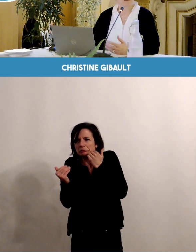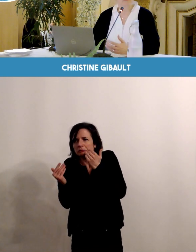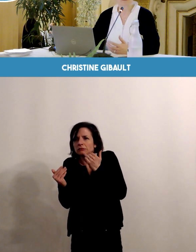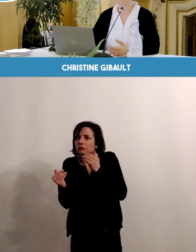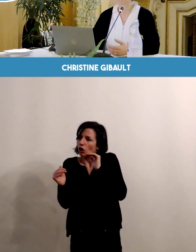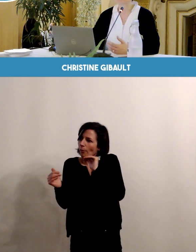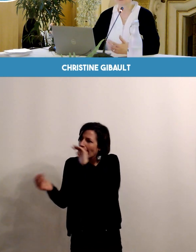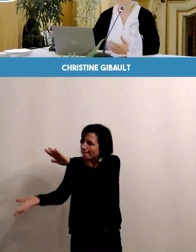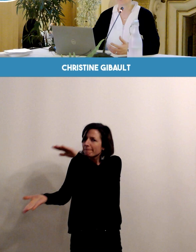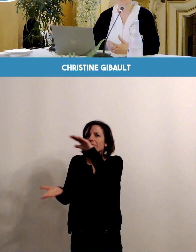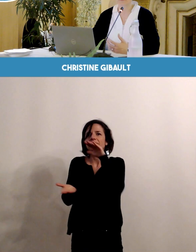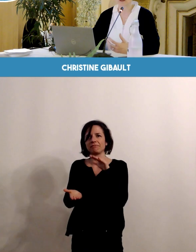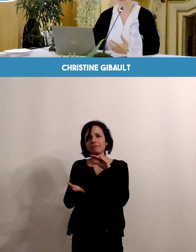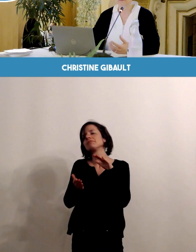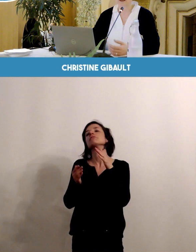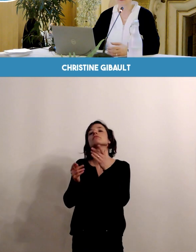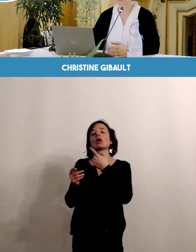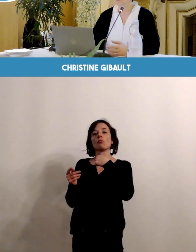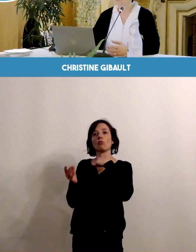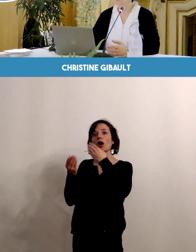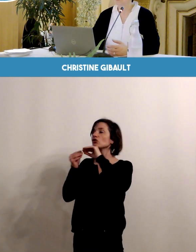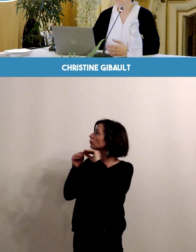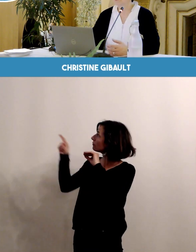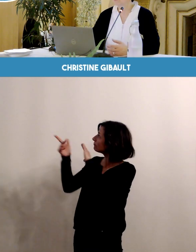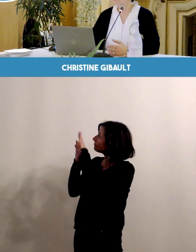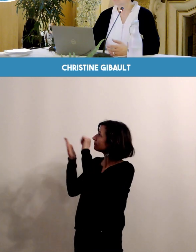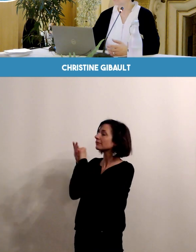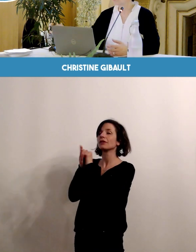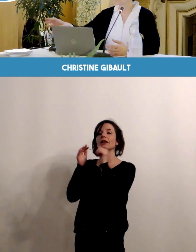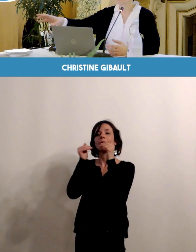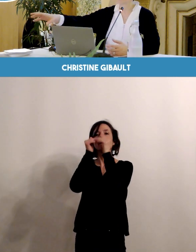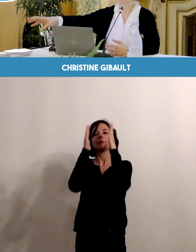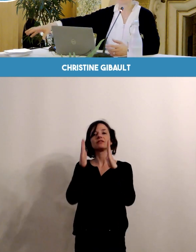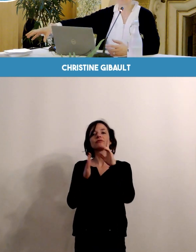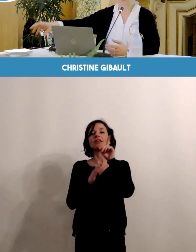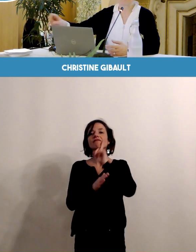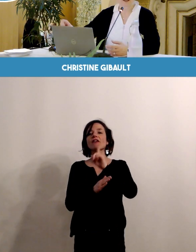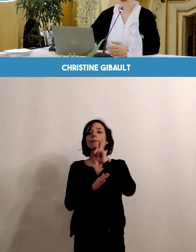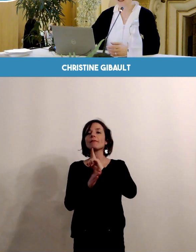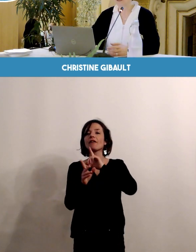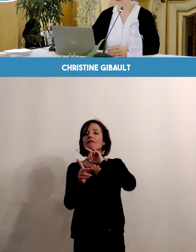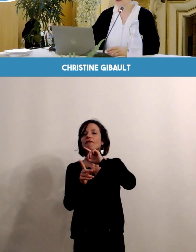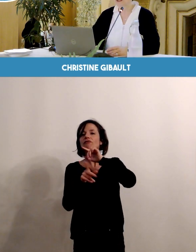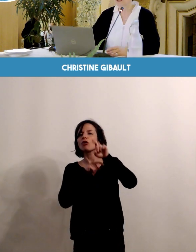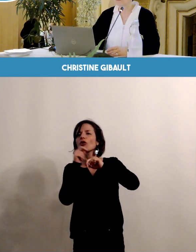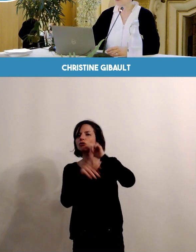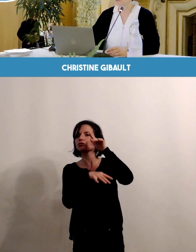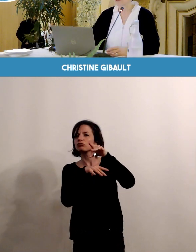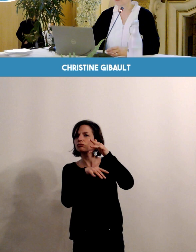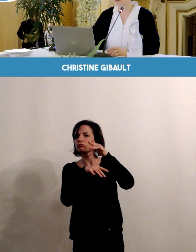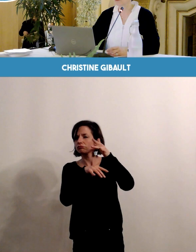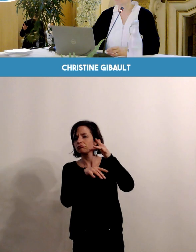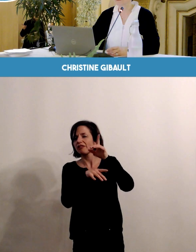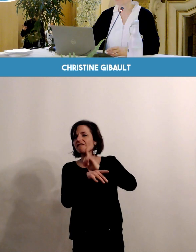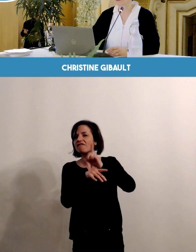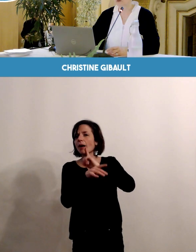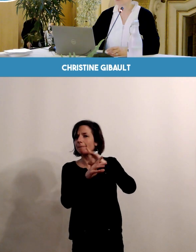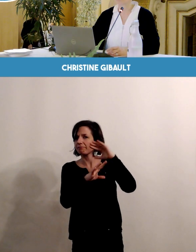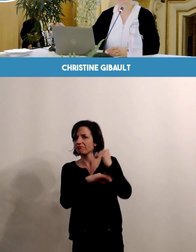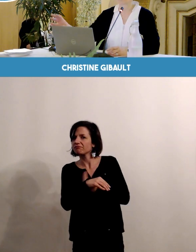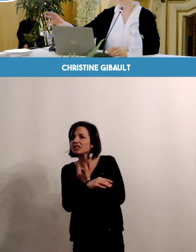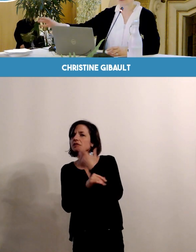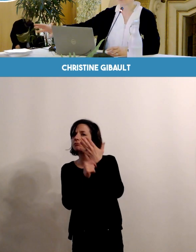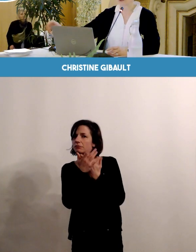à côté, sur les violences faites aux femmes. J'ai apporté des flyers également, si vous souhaitez, au décours de l